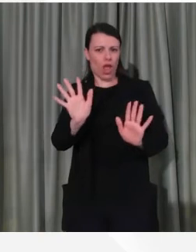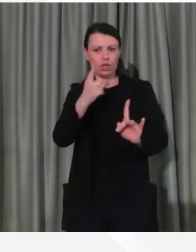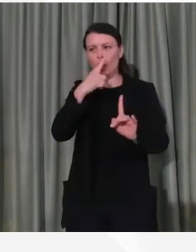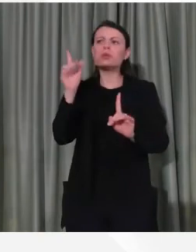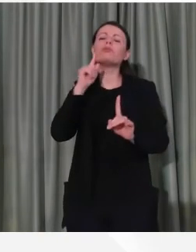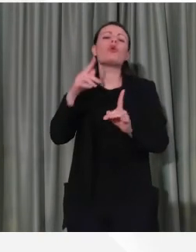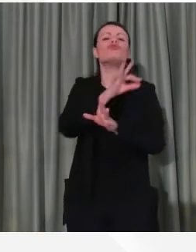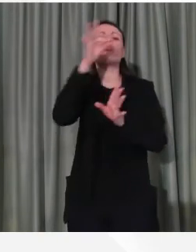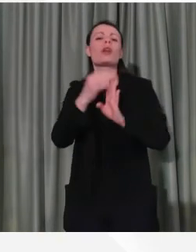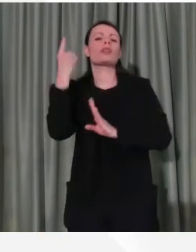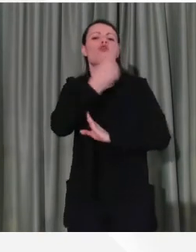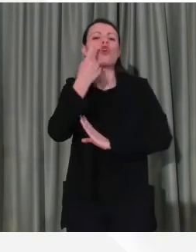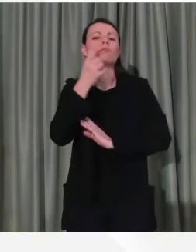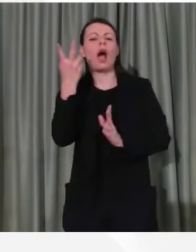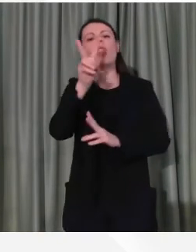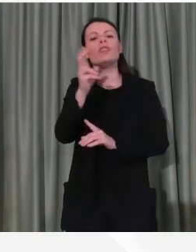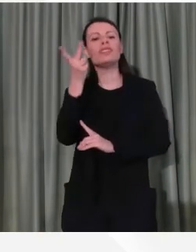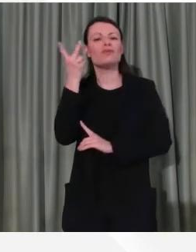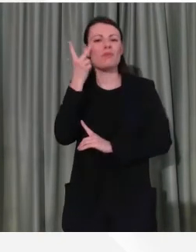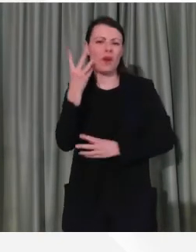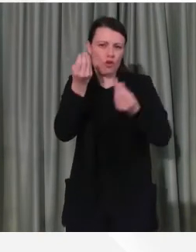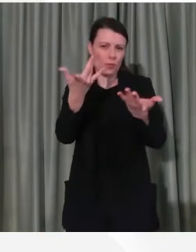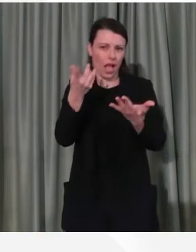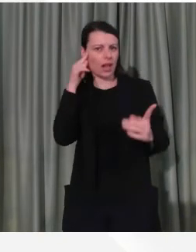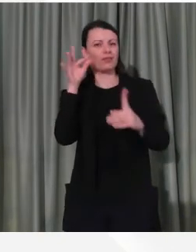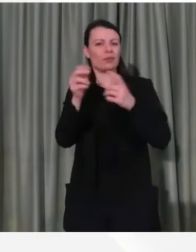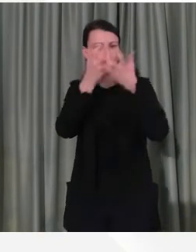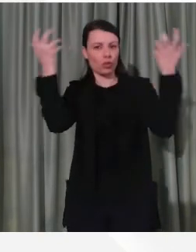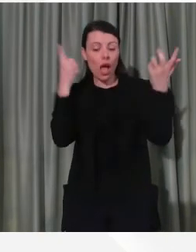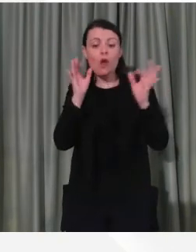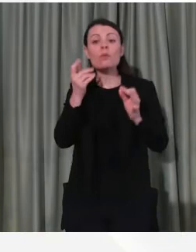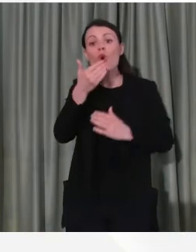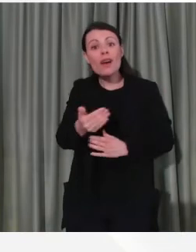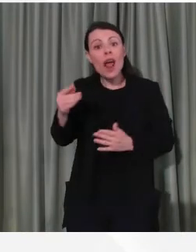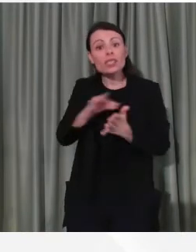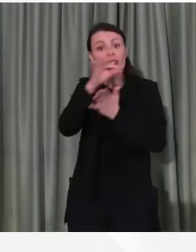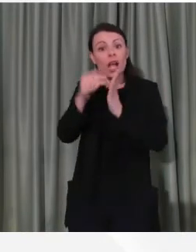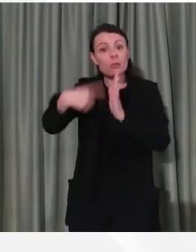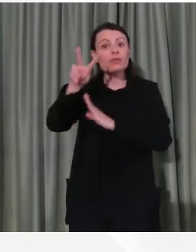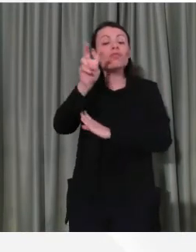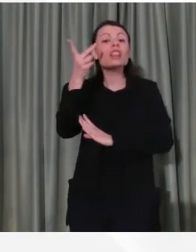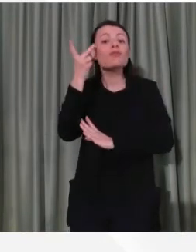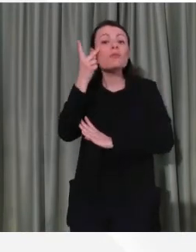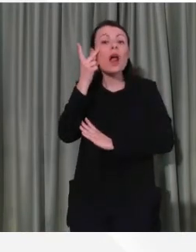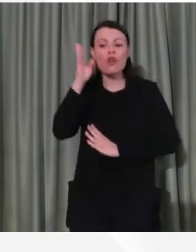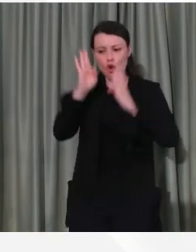per essere chiari e poi facciamo un rapporto con questi giorni. Avevamo dei buoni dati la domenica.